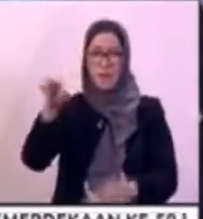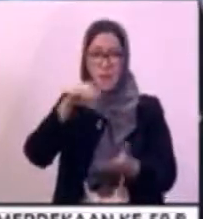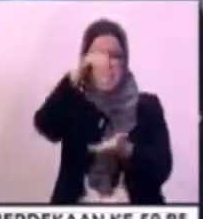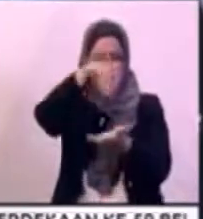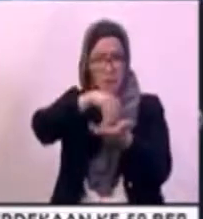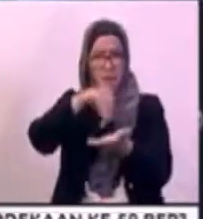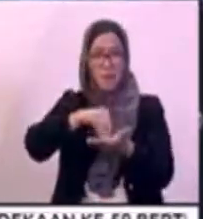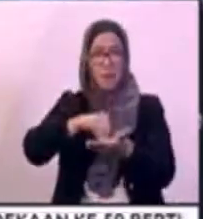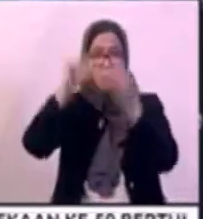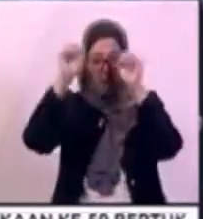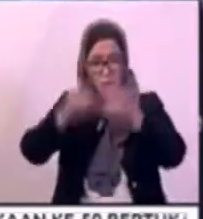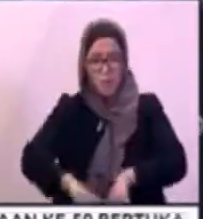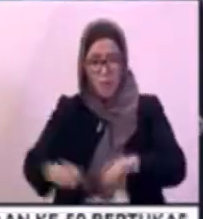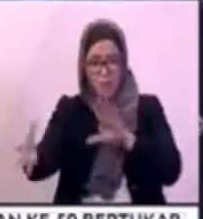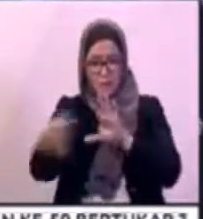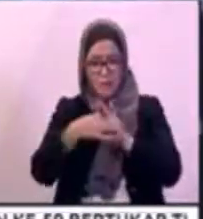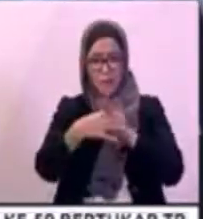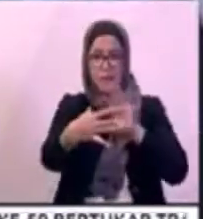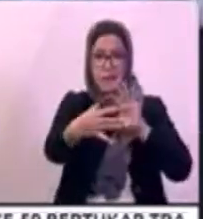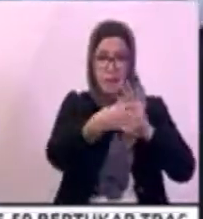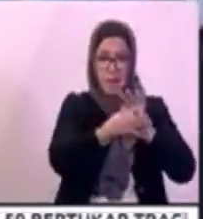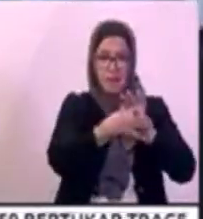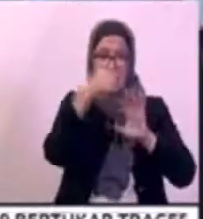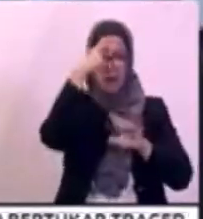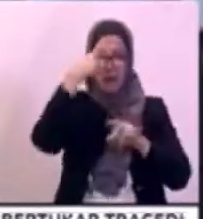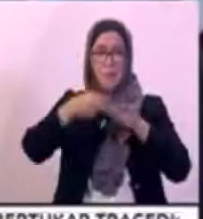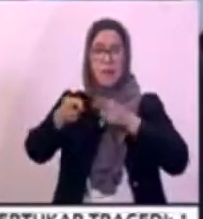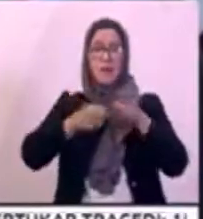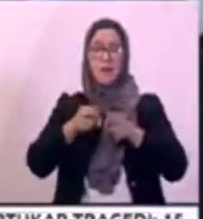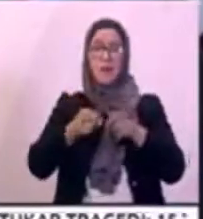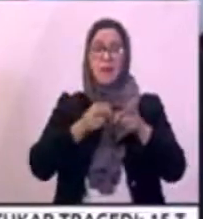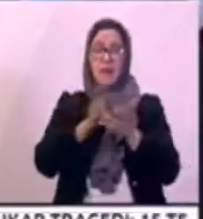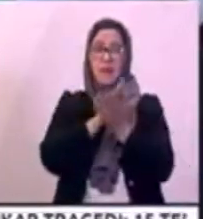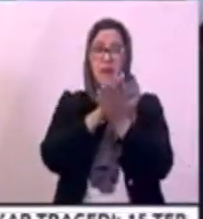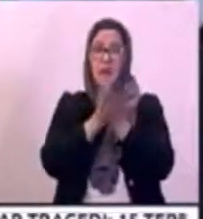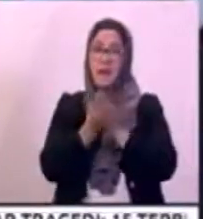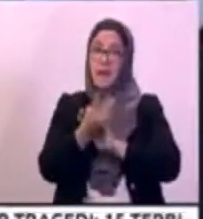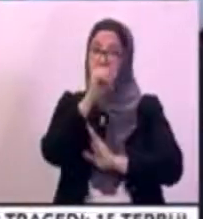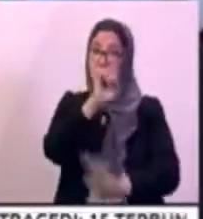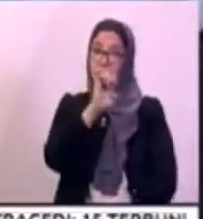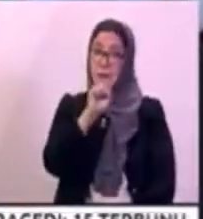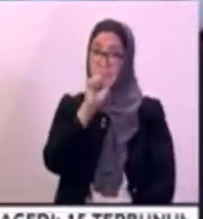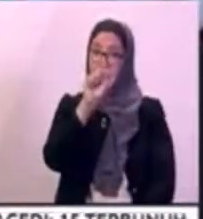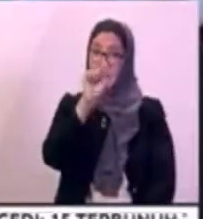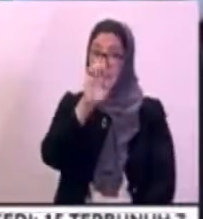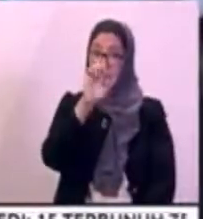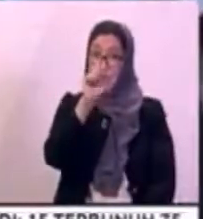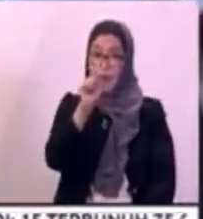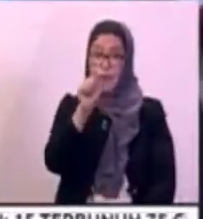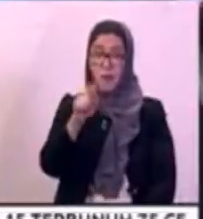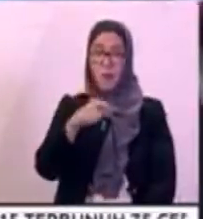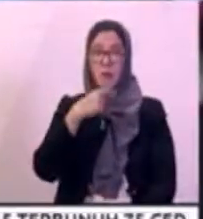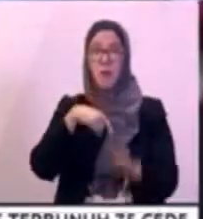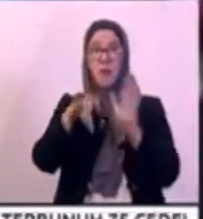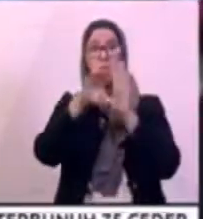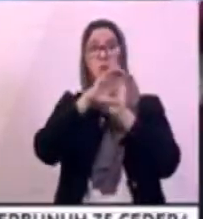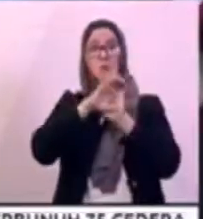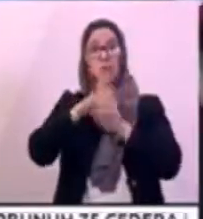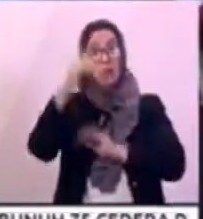dicantum dan diurus sebagai estate. Sepertimana kita tahu estate getah umpamanya.